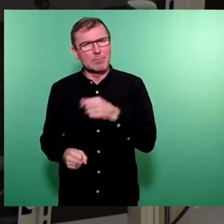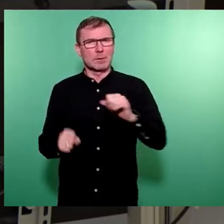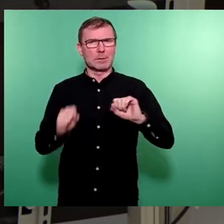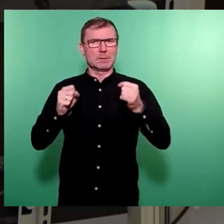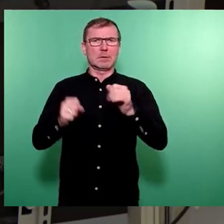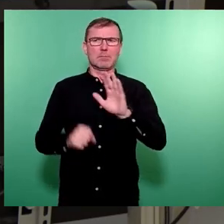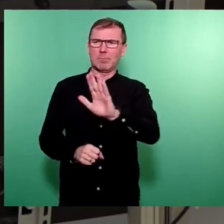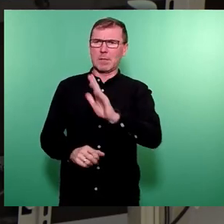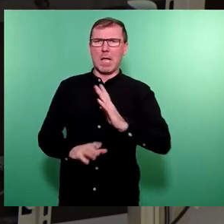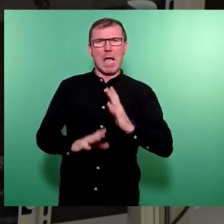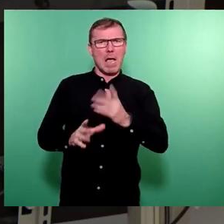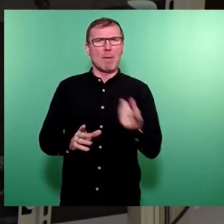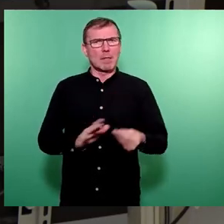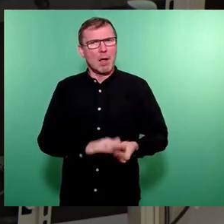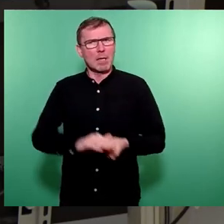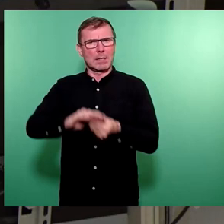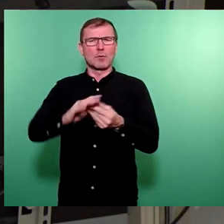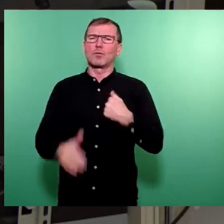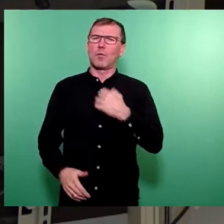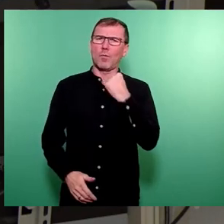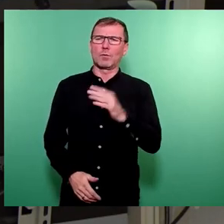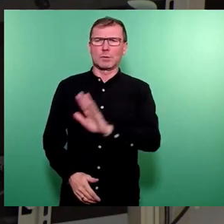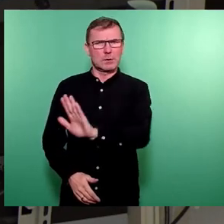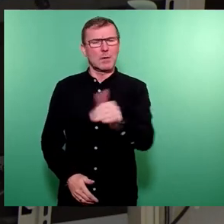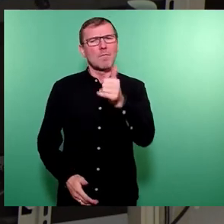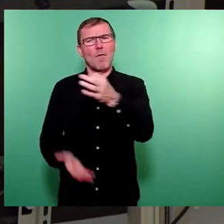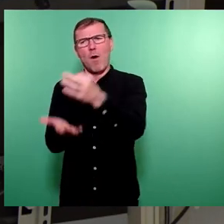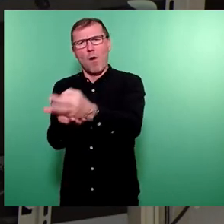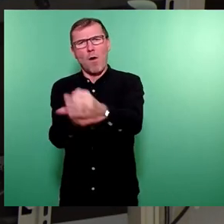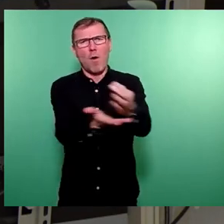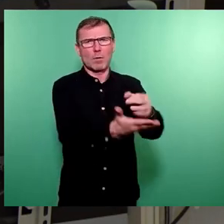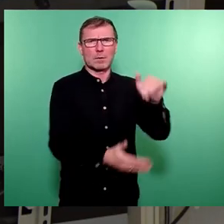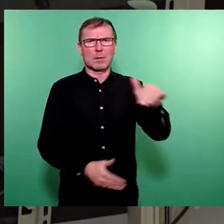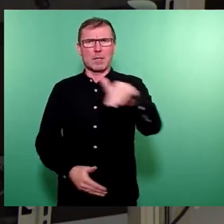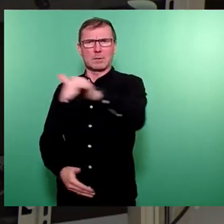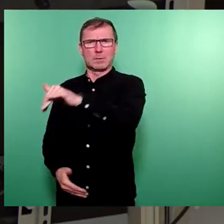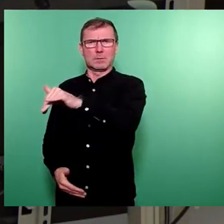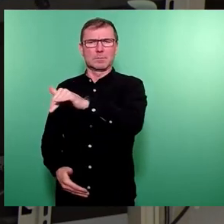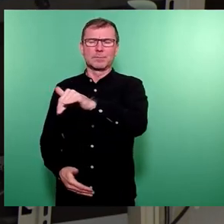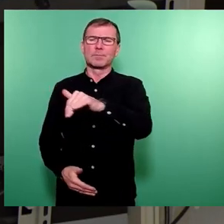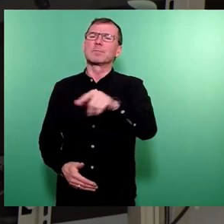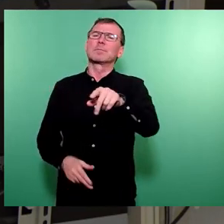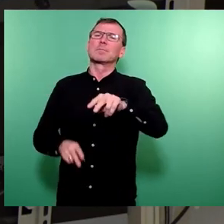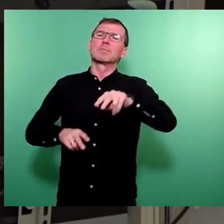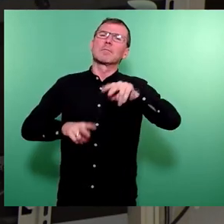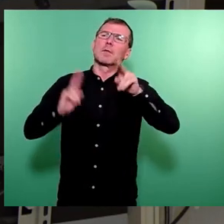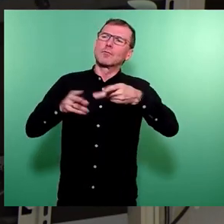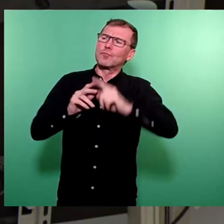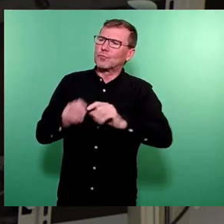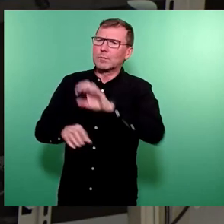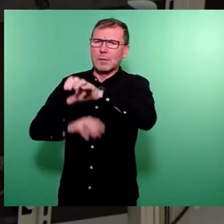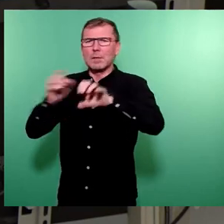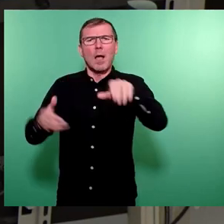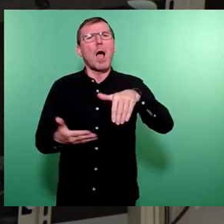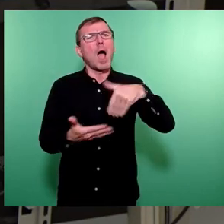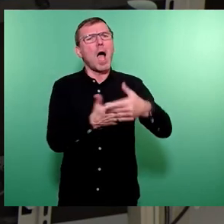mit Ihren Beitrag bringen. Und wir wollen, dass Sie vor Ort sind und dort in den entsprechenden Stadtteilen Angebote